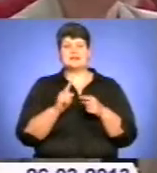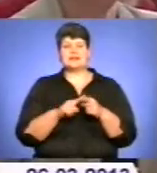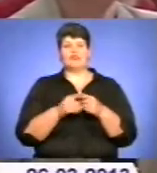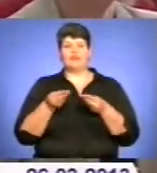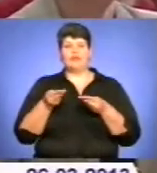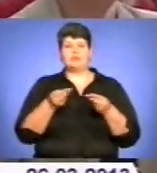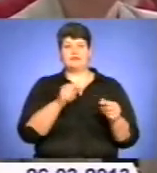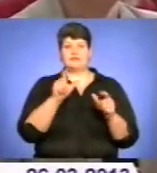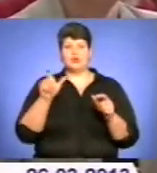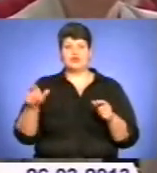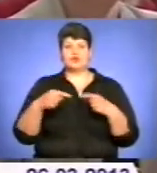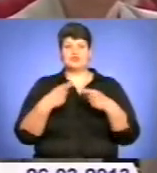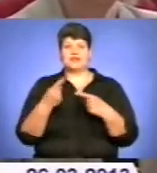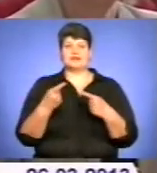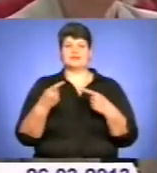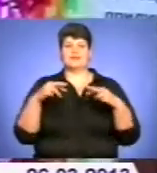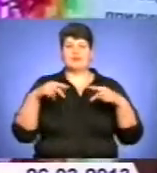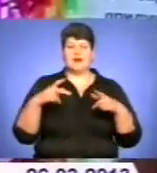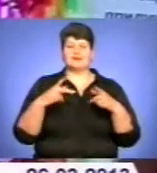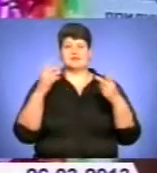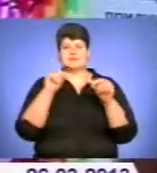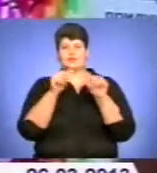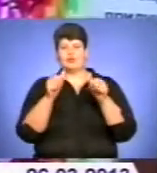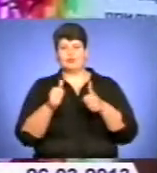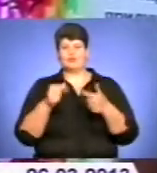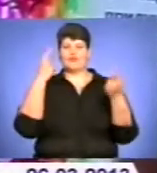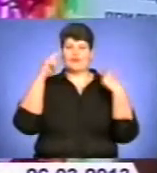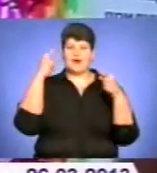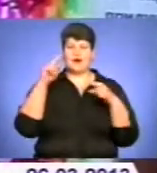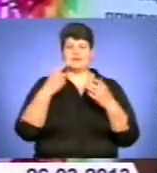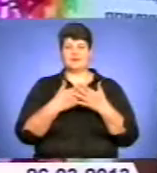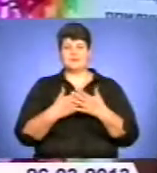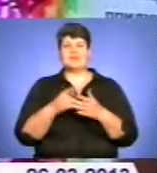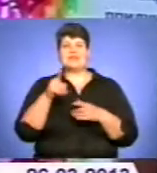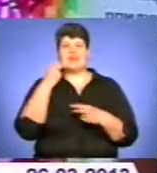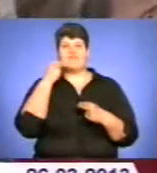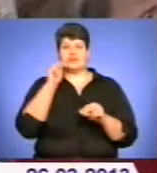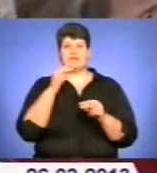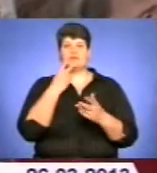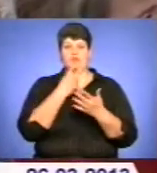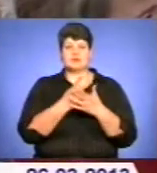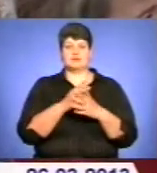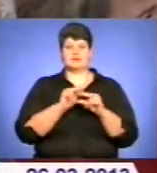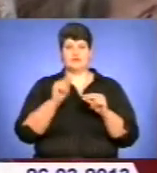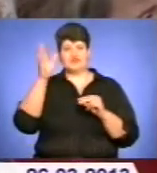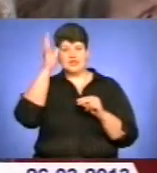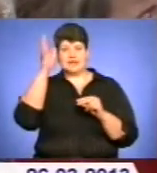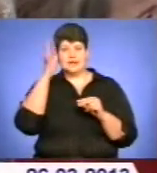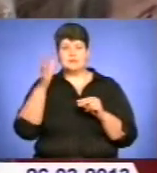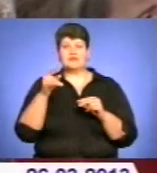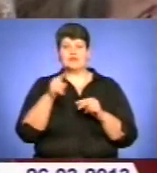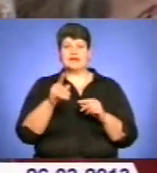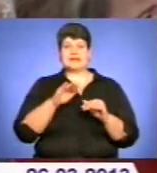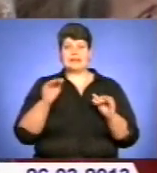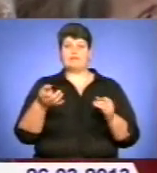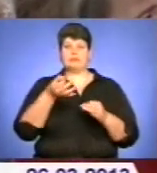мистецтва – музику, танці, скульптури, театр і навіть казку. Її ефективність доведена вченими. До того ж, учням вона